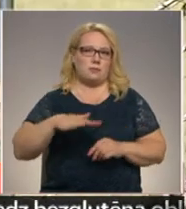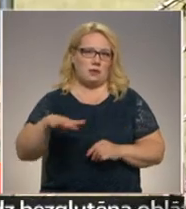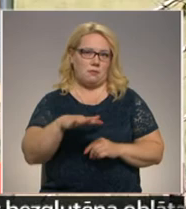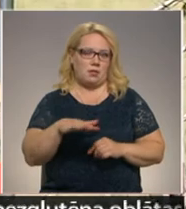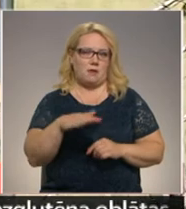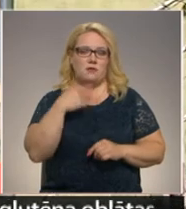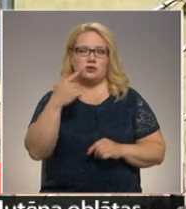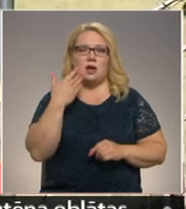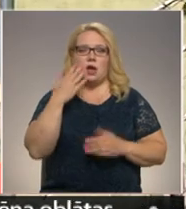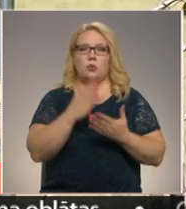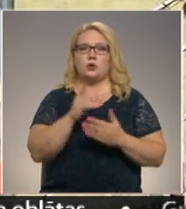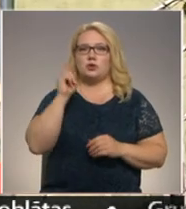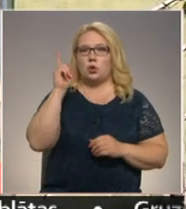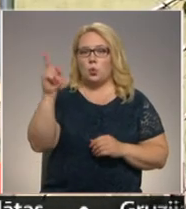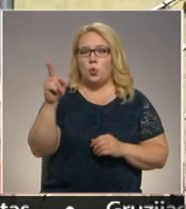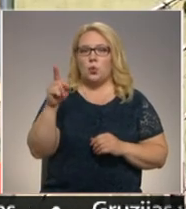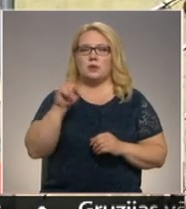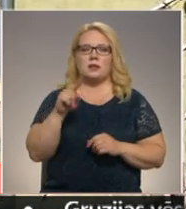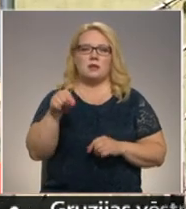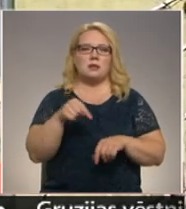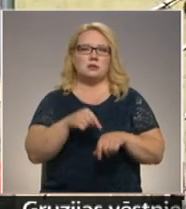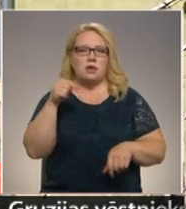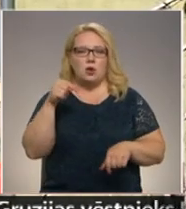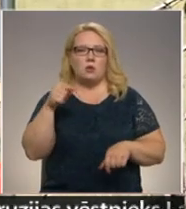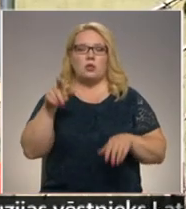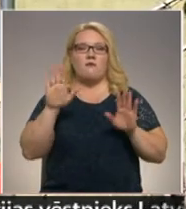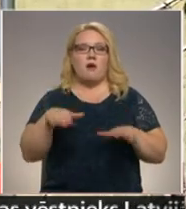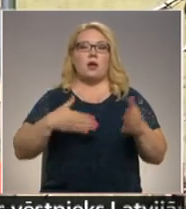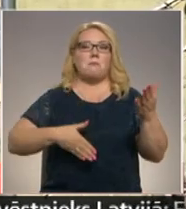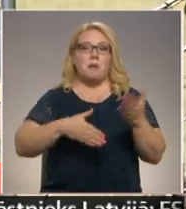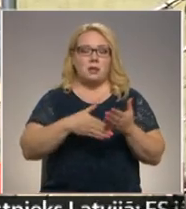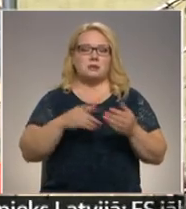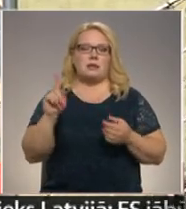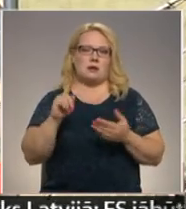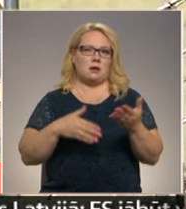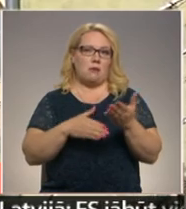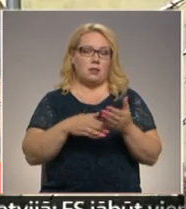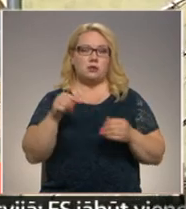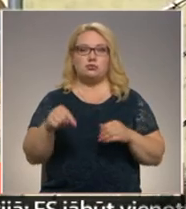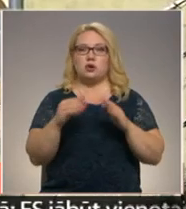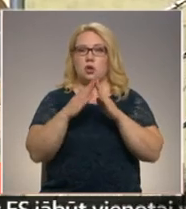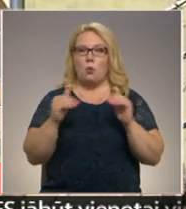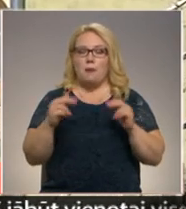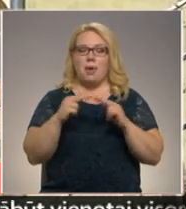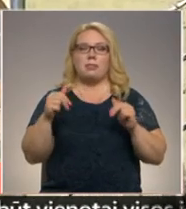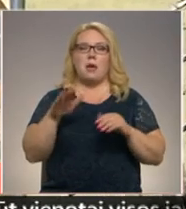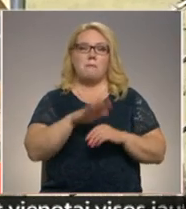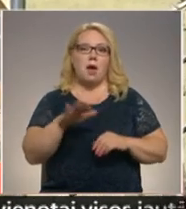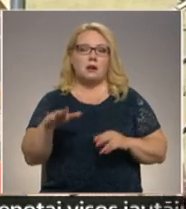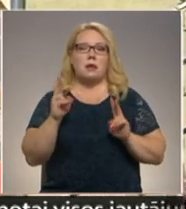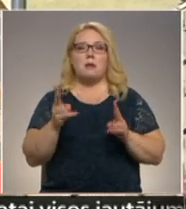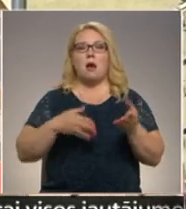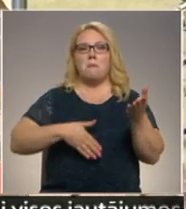pārņem tādu sajūtu, ja tu vari palīdzēt, tad ir jāpalīdz. Un tad šie arī ir tā nometne tiem bērniem kā tādu